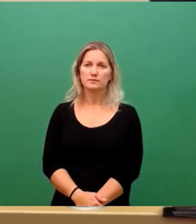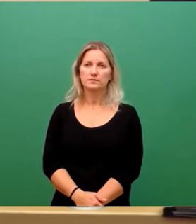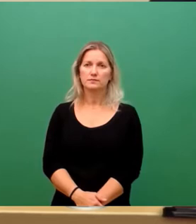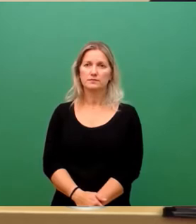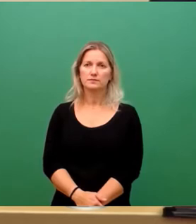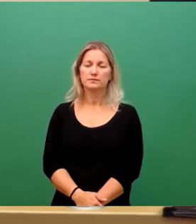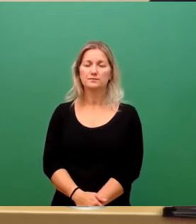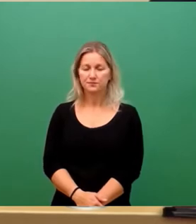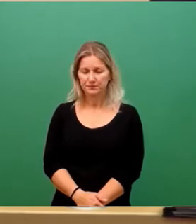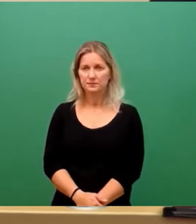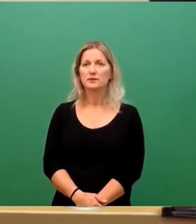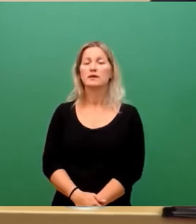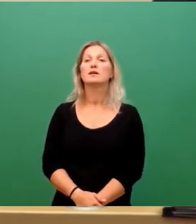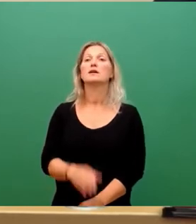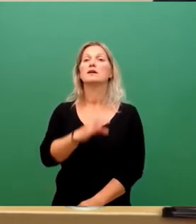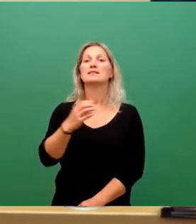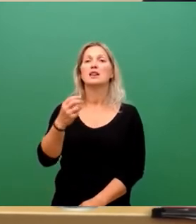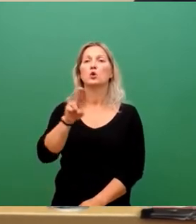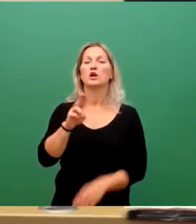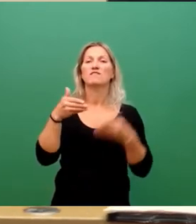Kommen wir zur CDU-Fraktion, Frau Wagner.